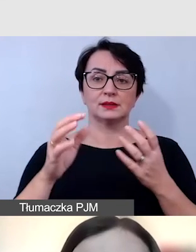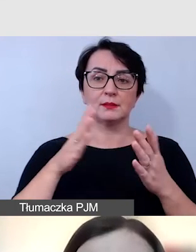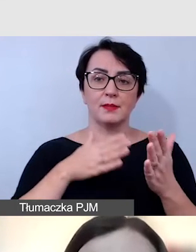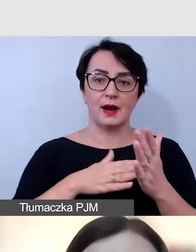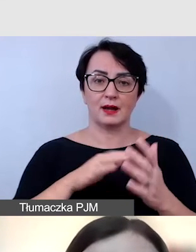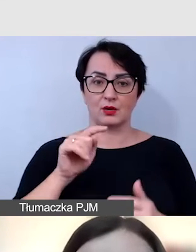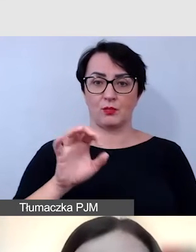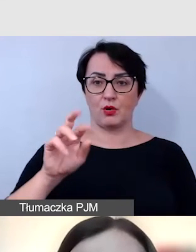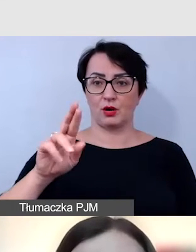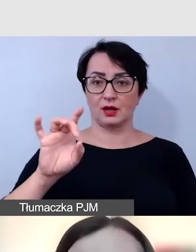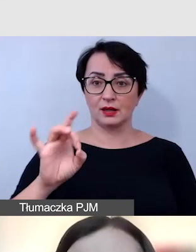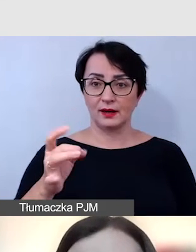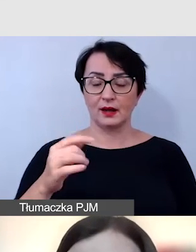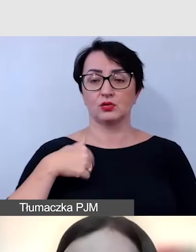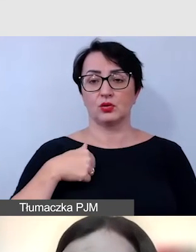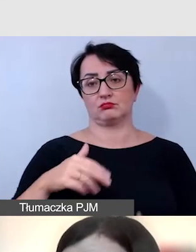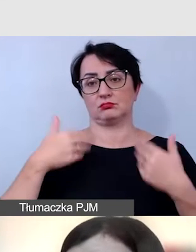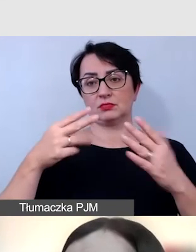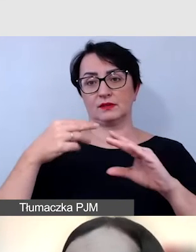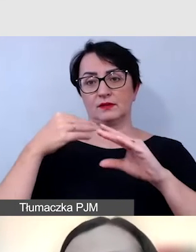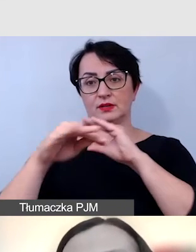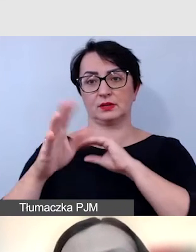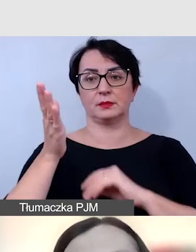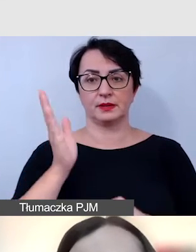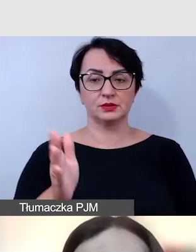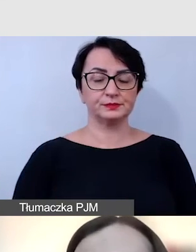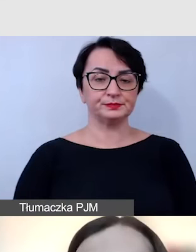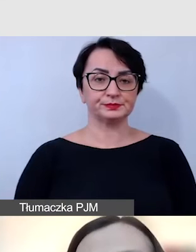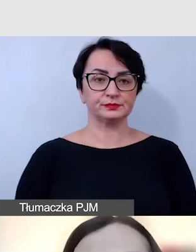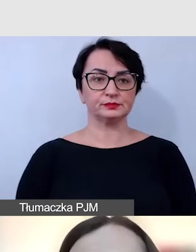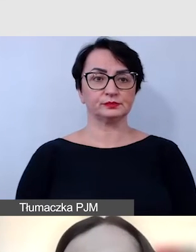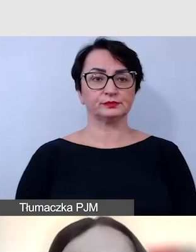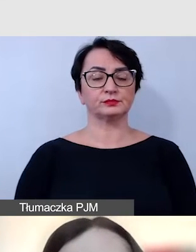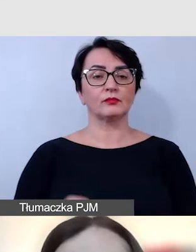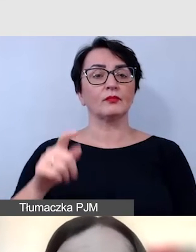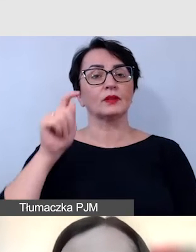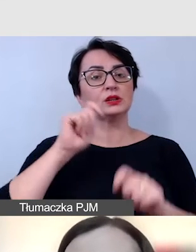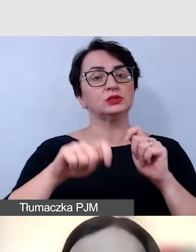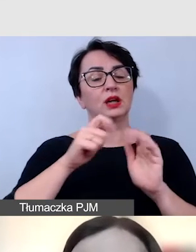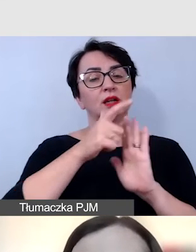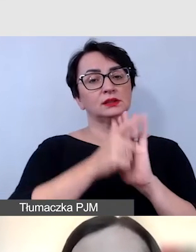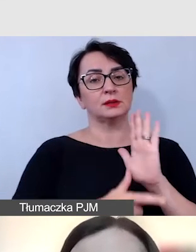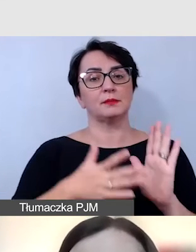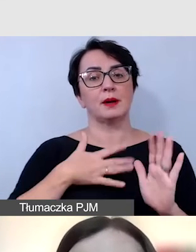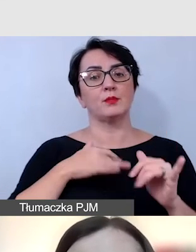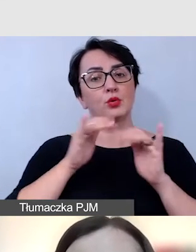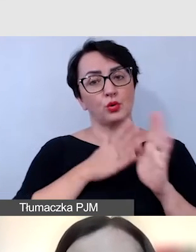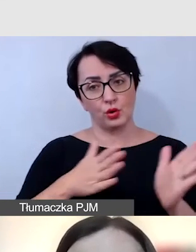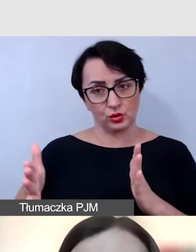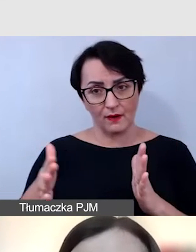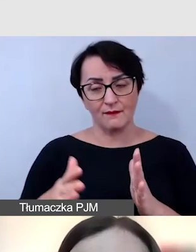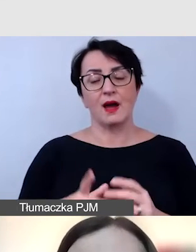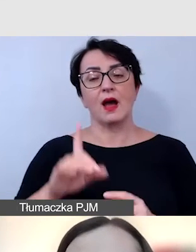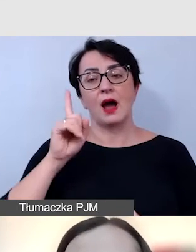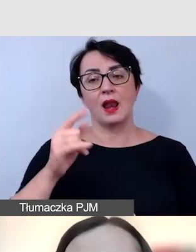taka robocza wersja checklisty zostanie przesłana. Checklisty są gotowe, ale można jeszcze zgłaszać do